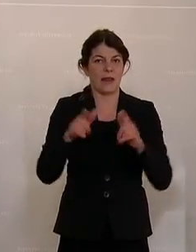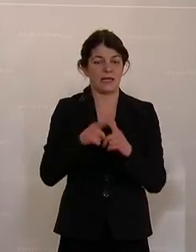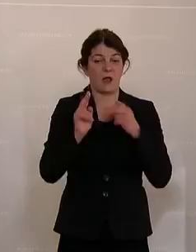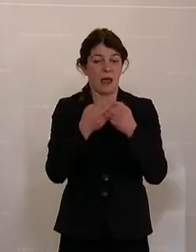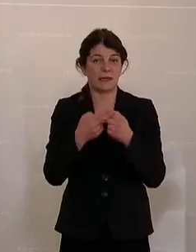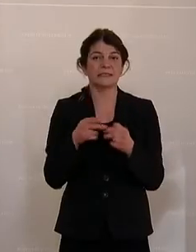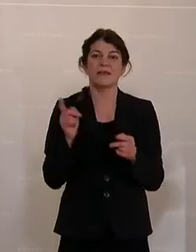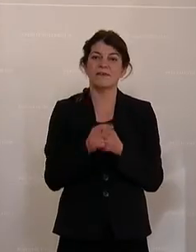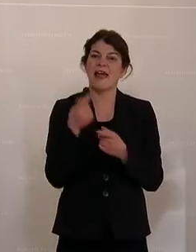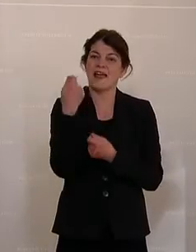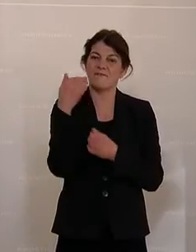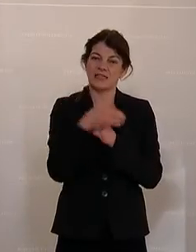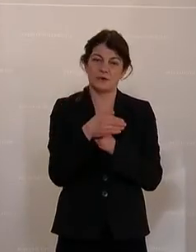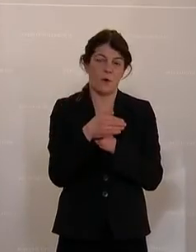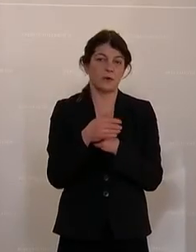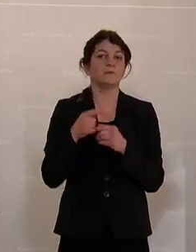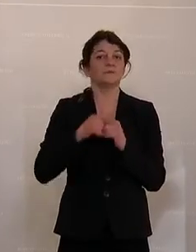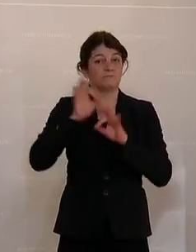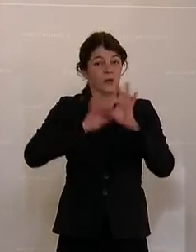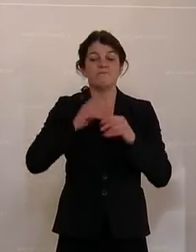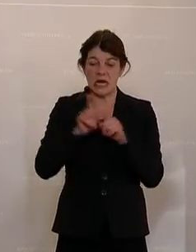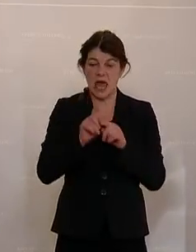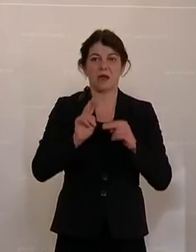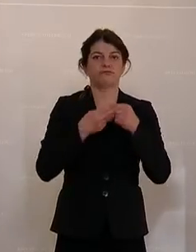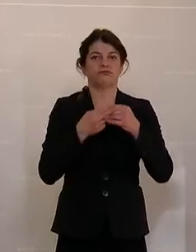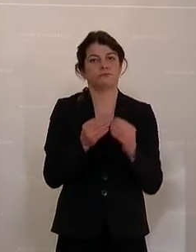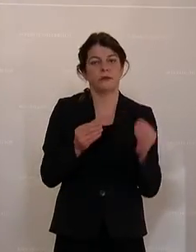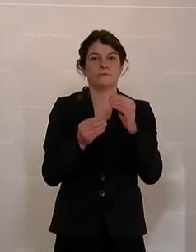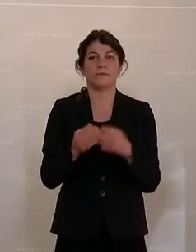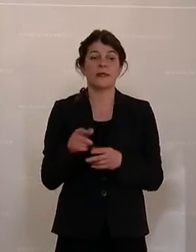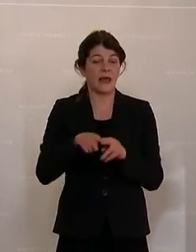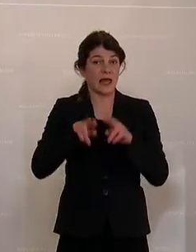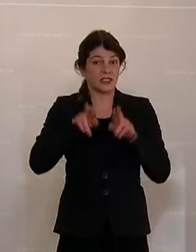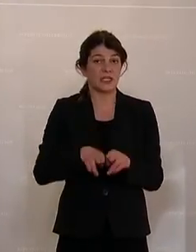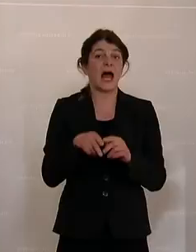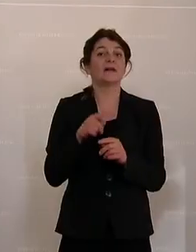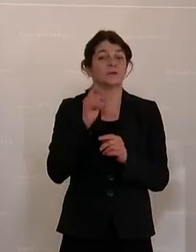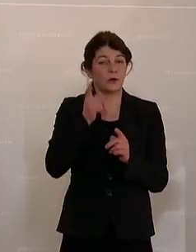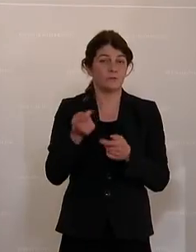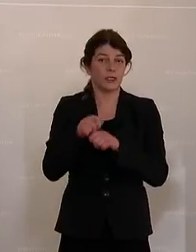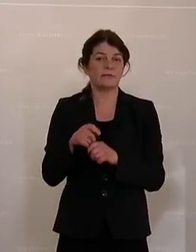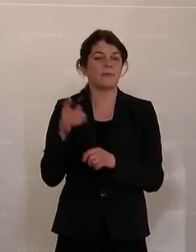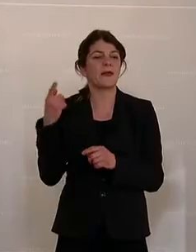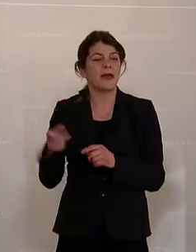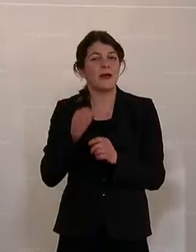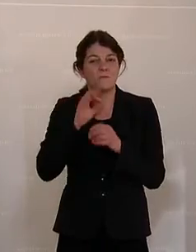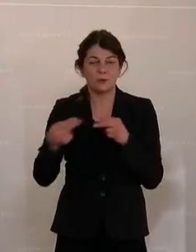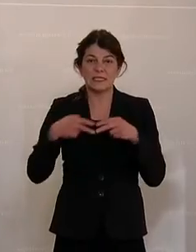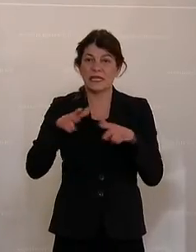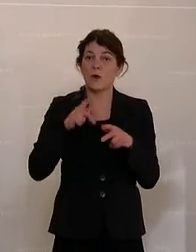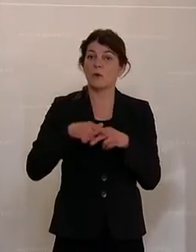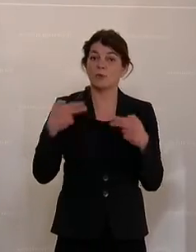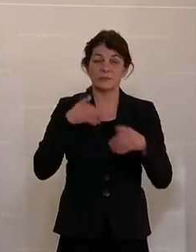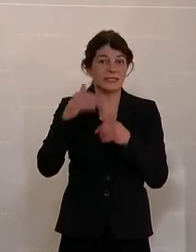an die Inflationsrate. Der Nationalrat wolle beschließen, die Bundesregierung, insbesondere die Bundesministerin für Frauen, Familie, Jugend